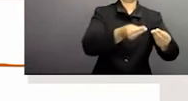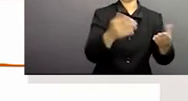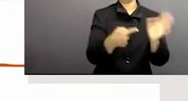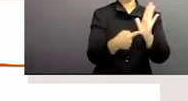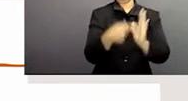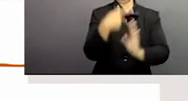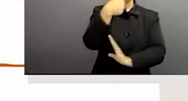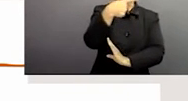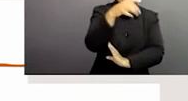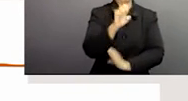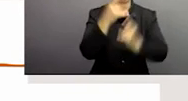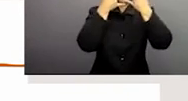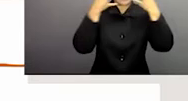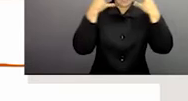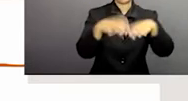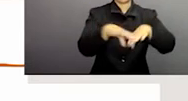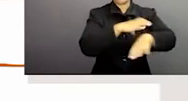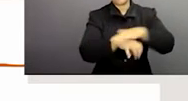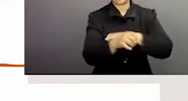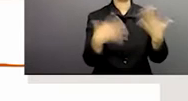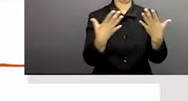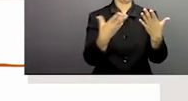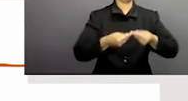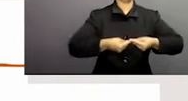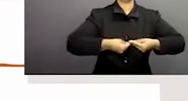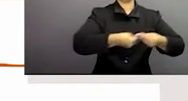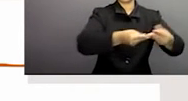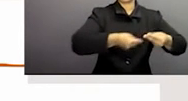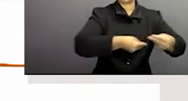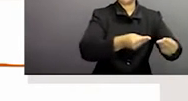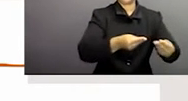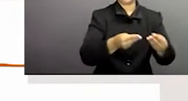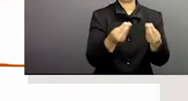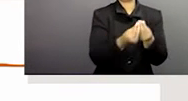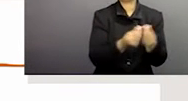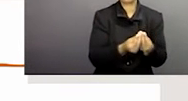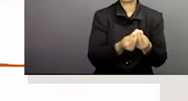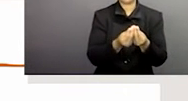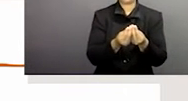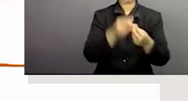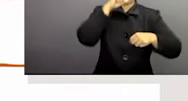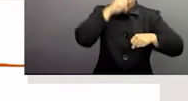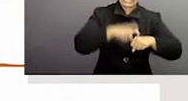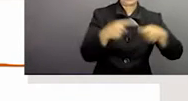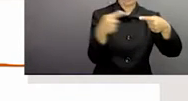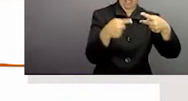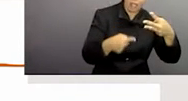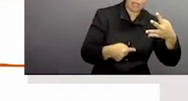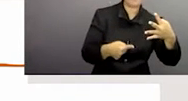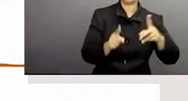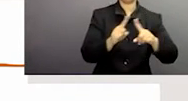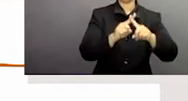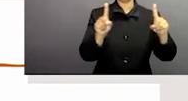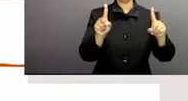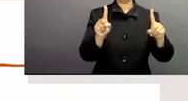produire, par exemple, des EPU, des équipements, par exemple, de protection personnelle ou l'approvisionnement de certains produits qui